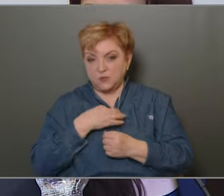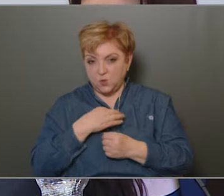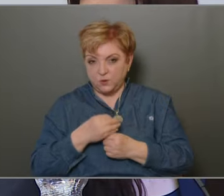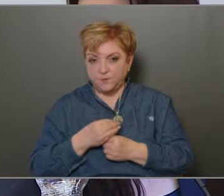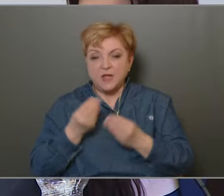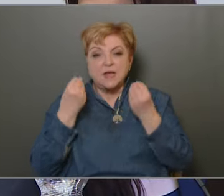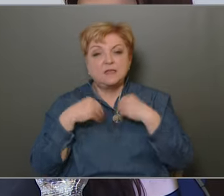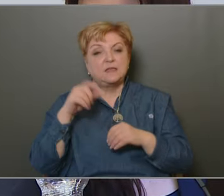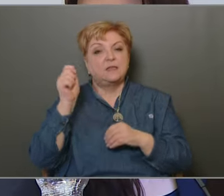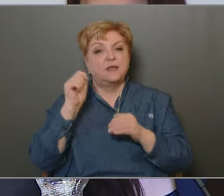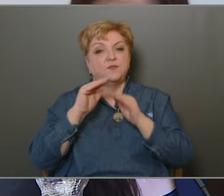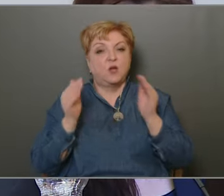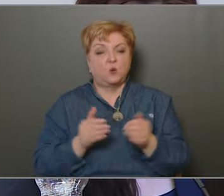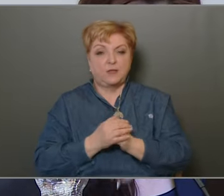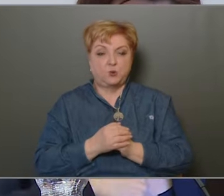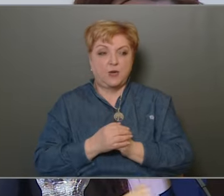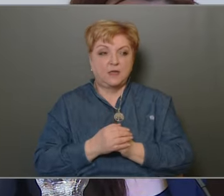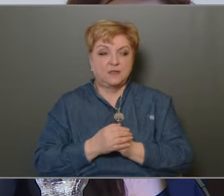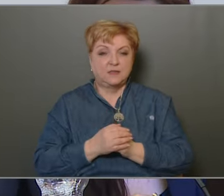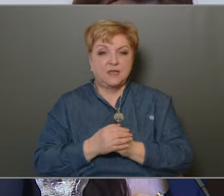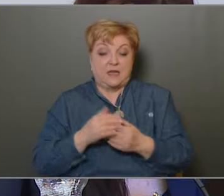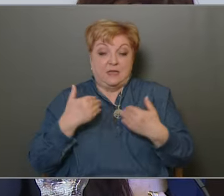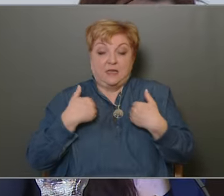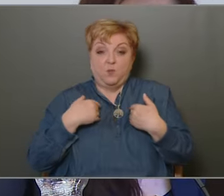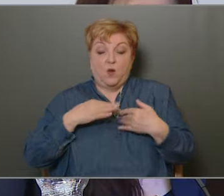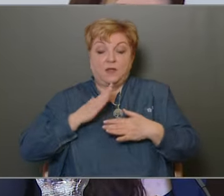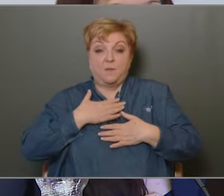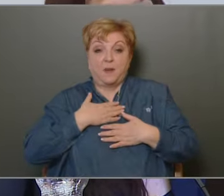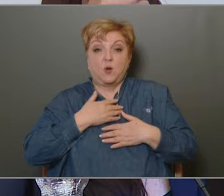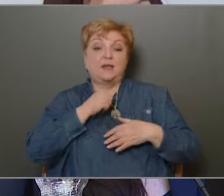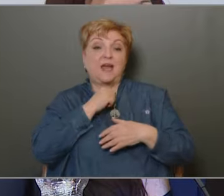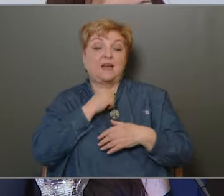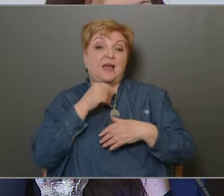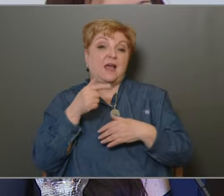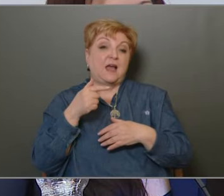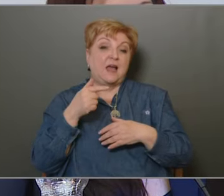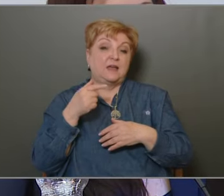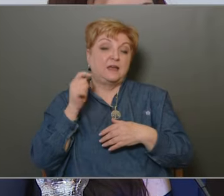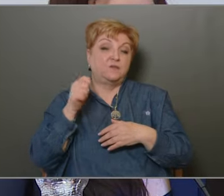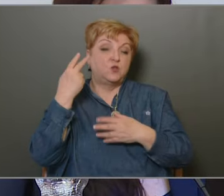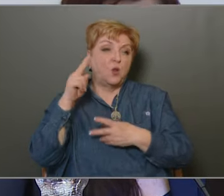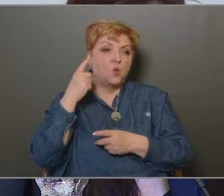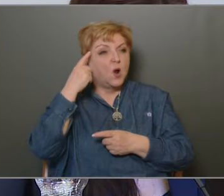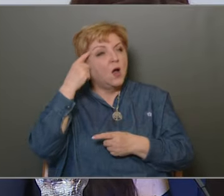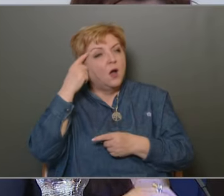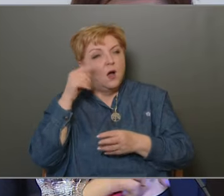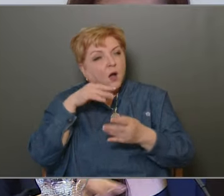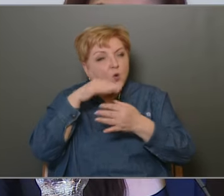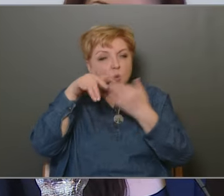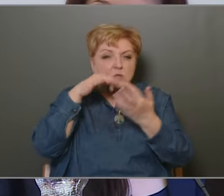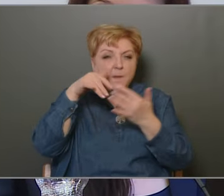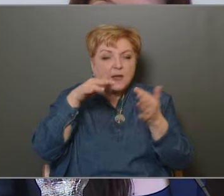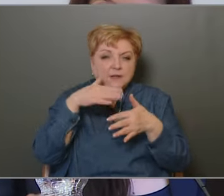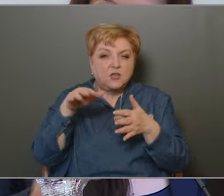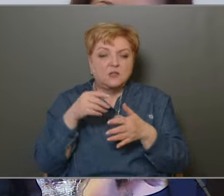a szót, polgármester úr tisztelt képviselőtestület. A számomra nem meglepő, hogy Gergely képviselő úr a szokásos kusza gondolatmenetét adta elő pénzügyi